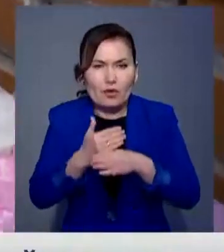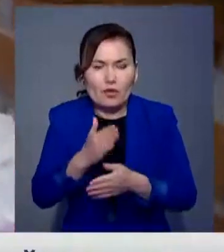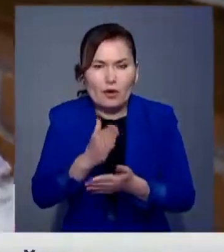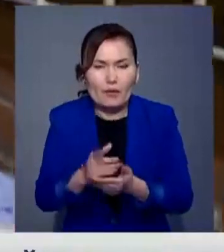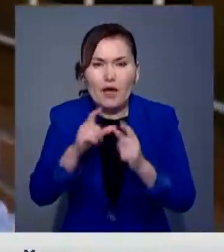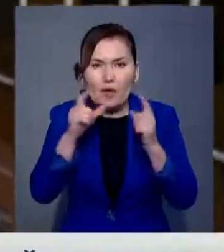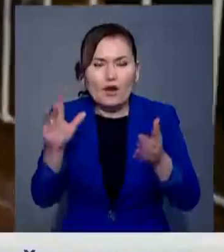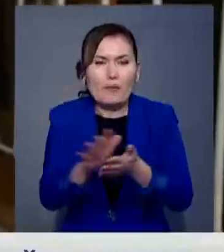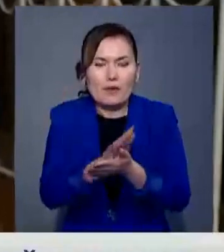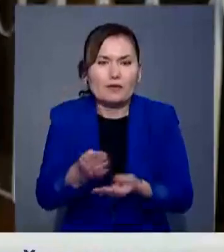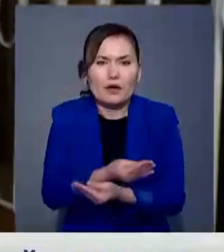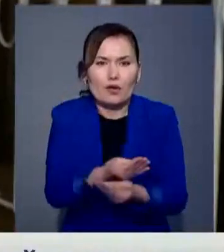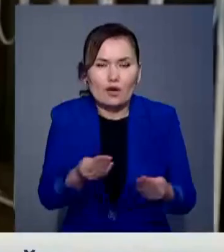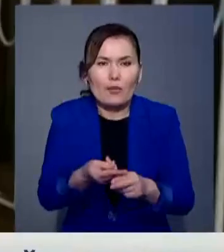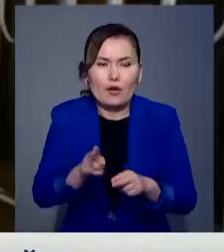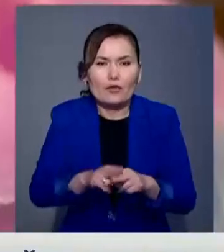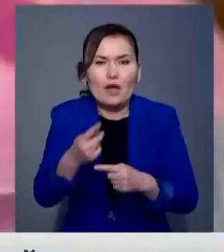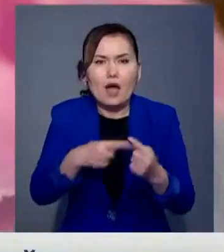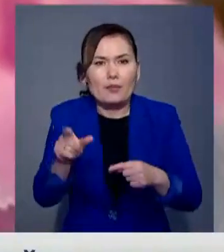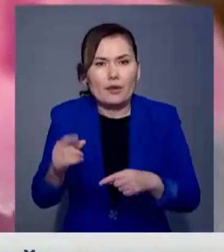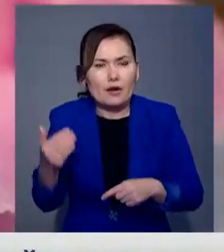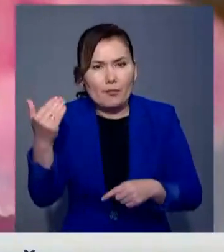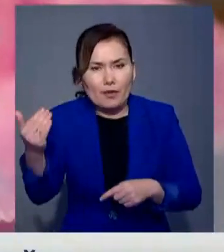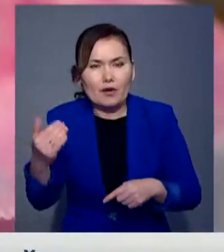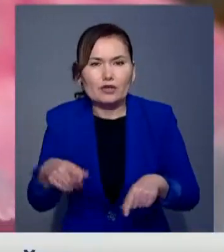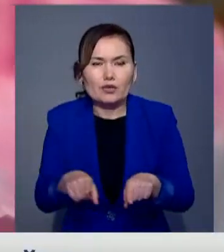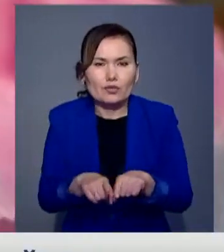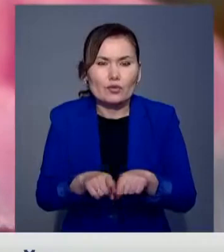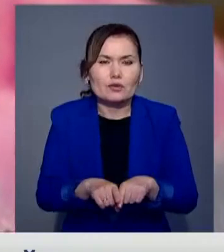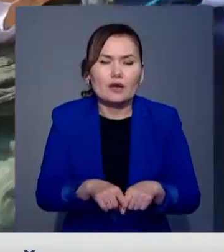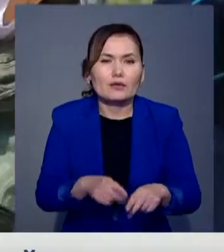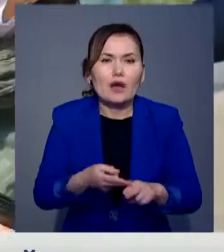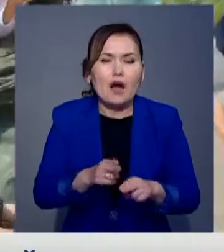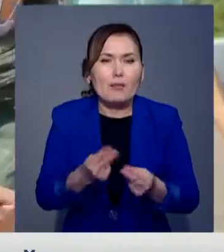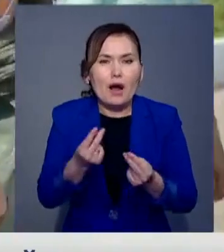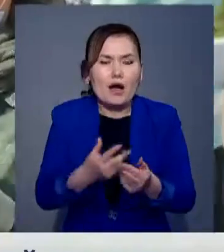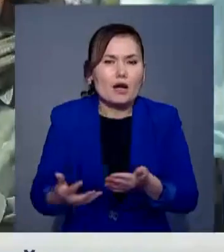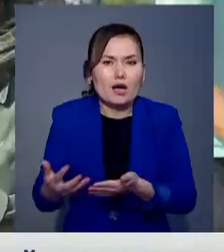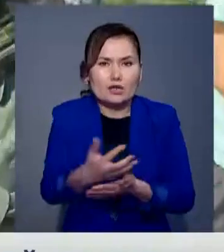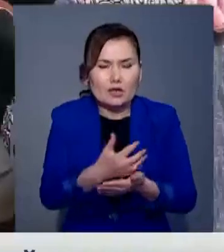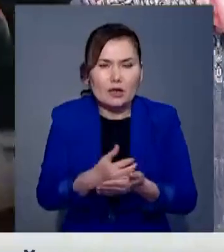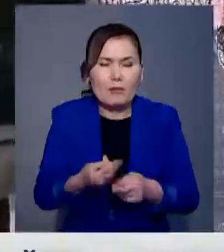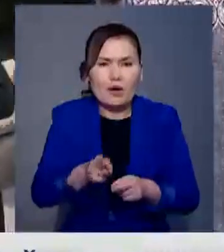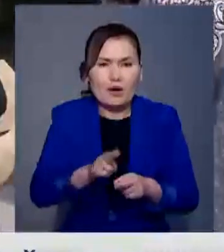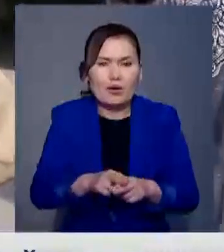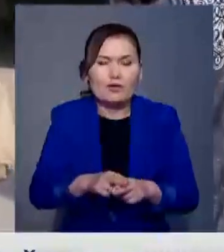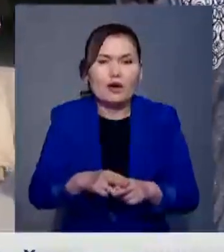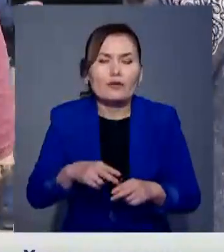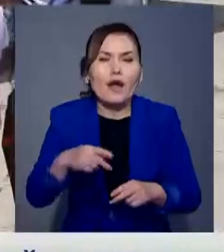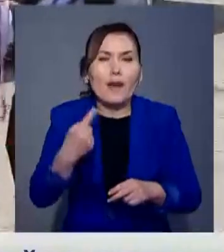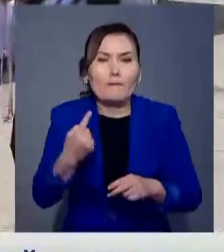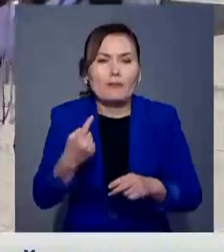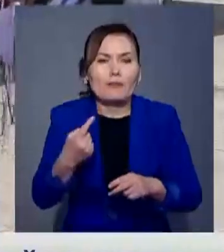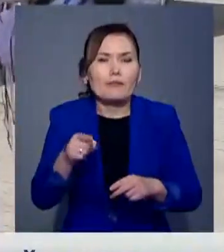қашкенттегі үшітті пауданының тұрғының, меккедегі қашылық саяқытқа жинап терген әқшасына 1000 метр мата сатылған